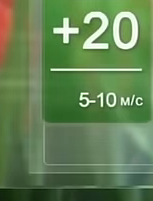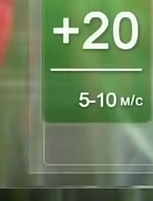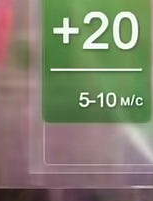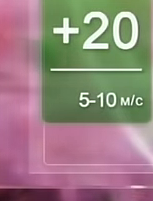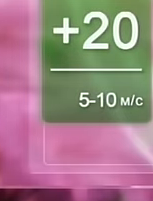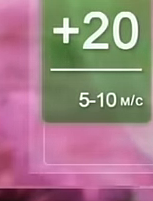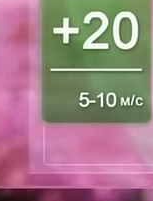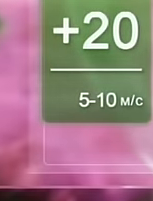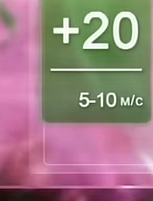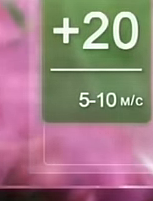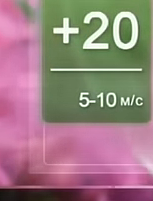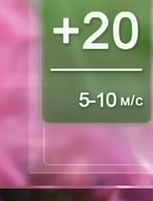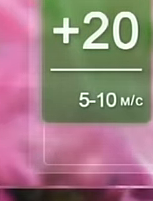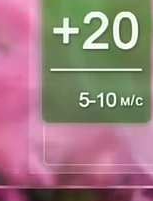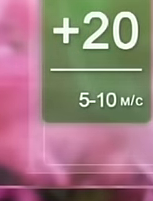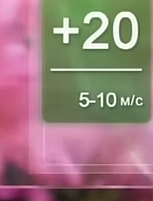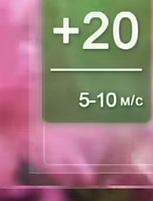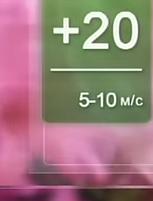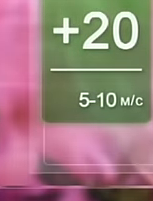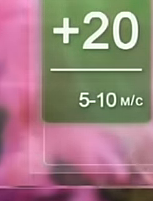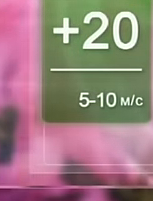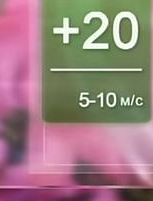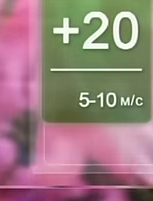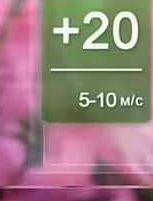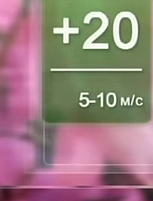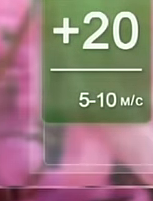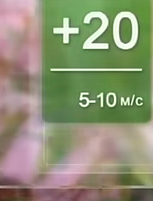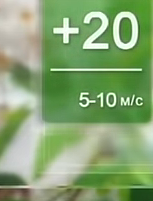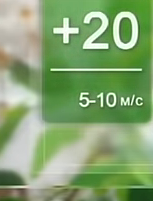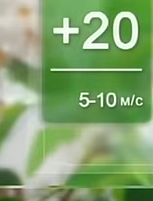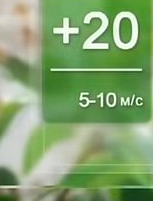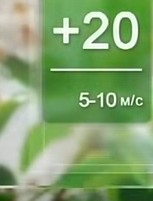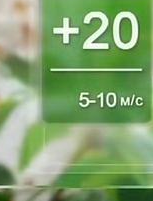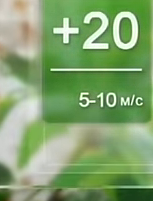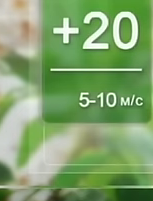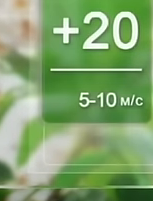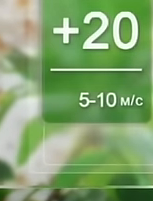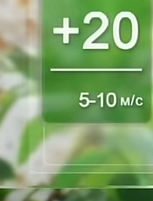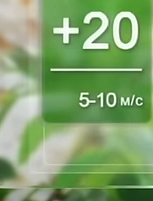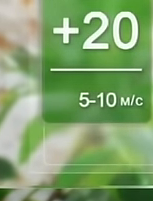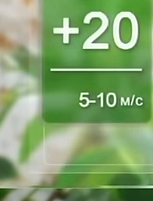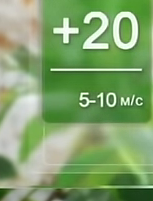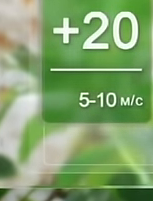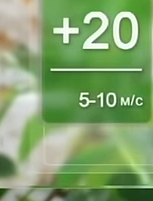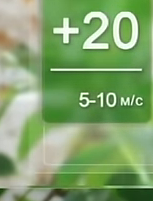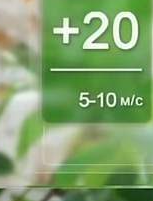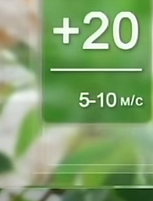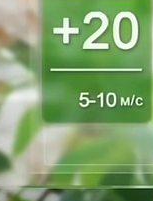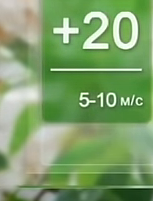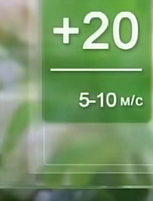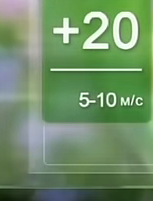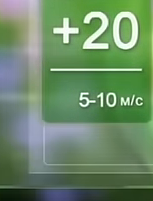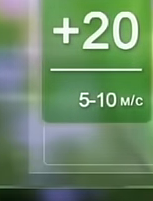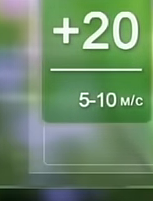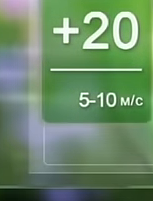16 липня на Хмельниччині синоптики прогнозують мінливу хмарність без опадів. Вітер північно-західний – 5-10 метрів за